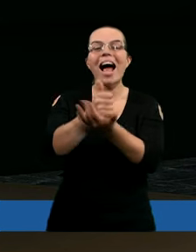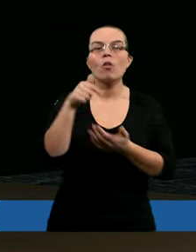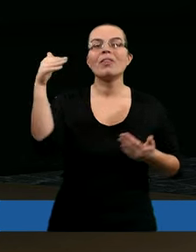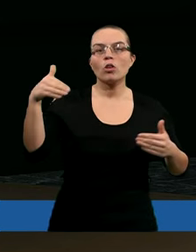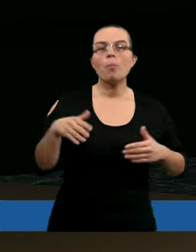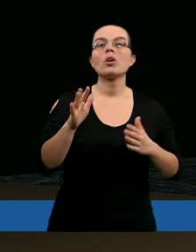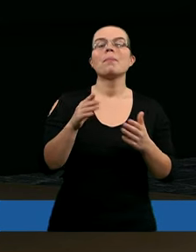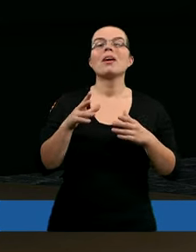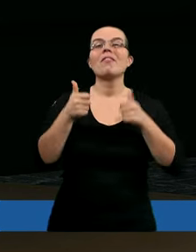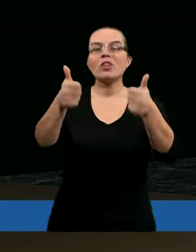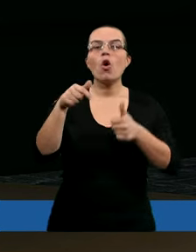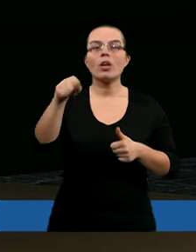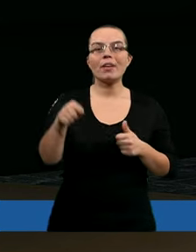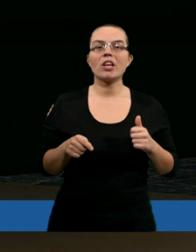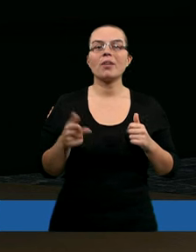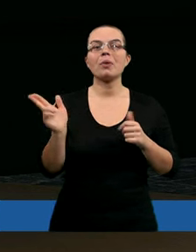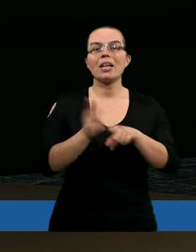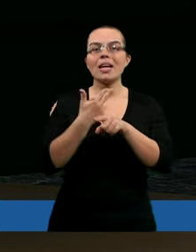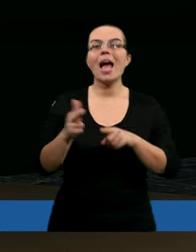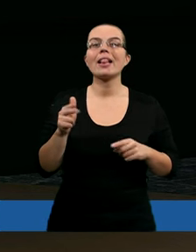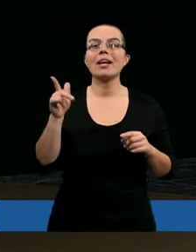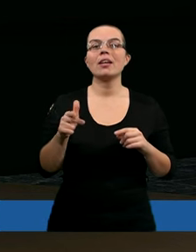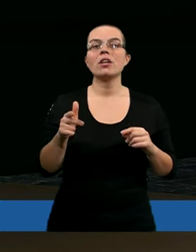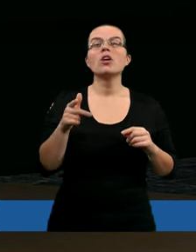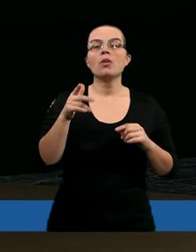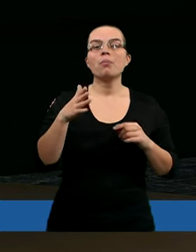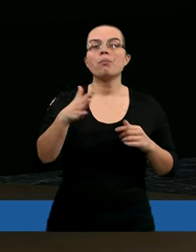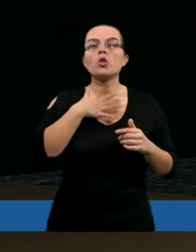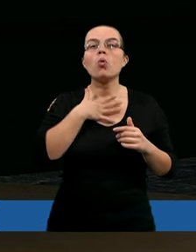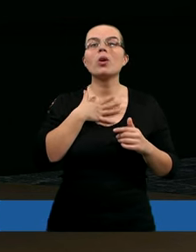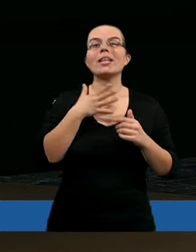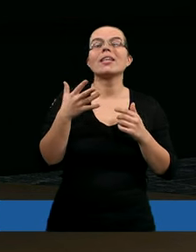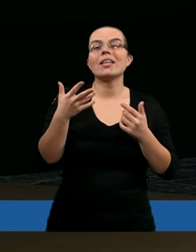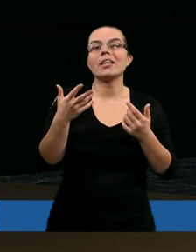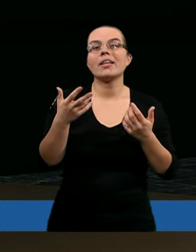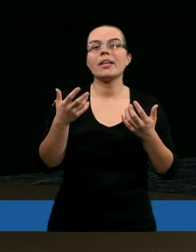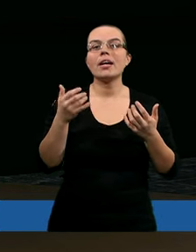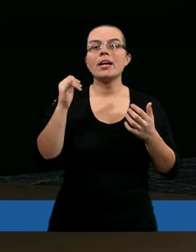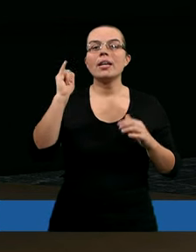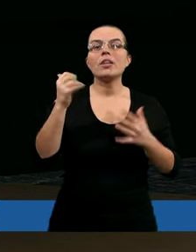zaobserwować wśród trzech młodzieńców, którzy zostali urzuceni do pieca, ognistego i później zostali,